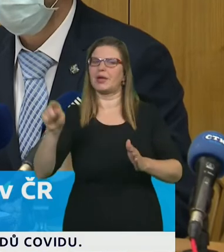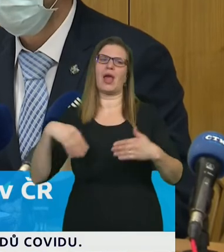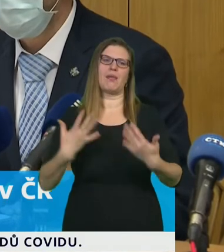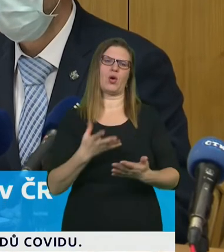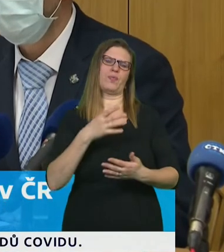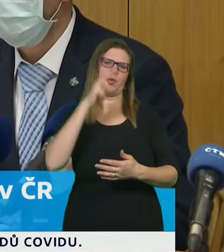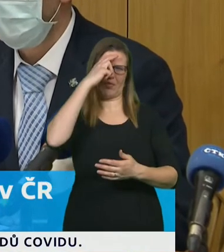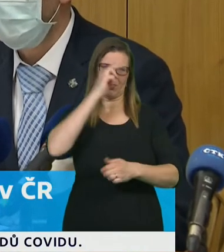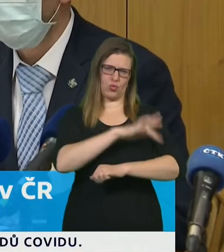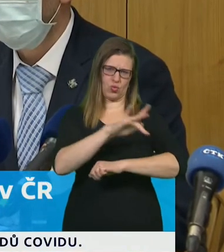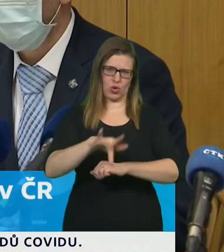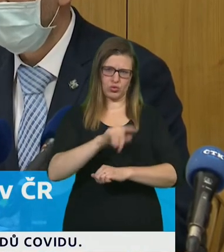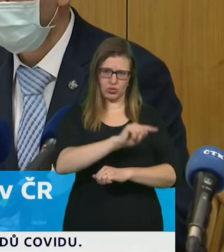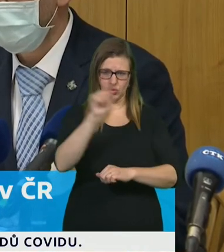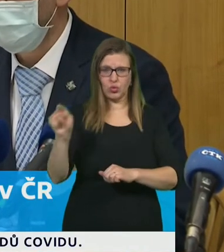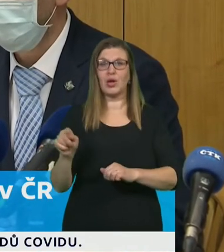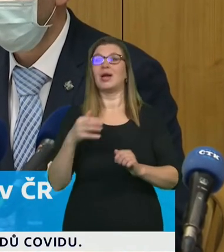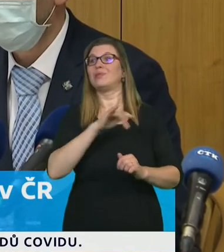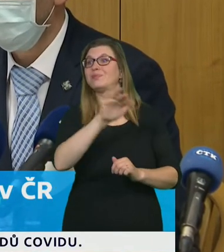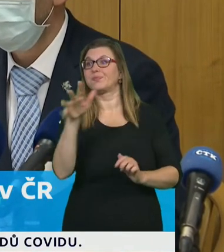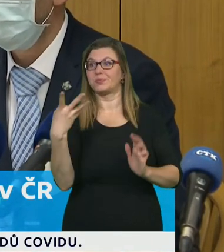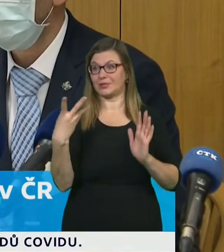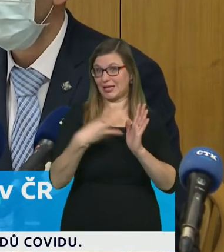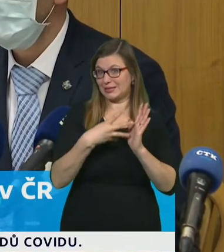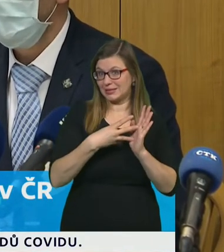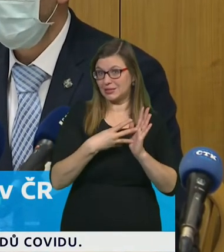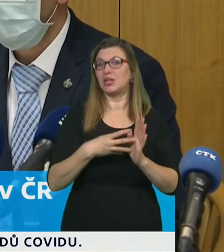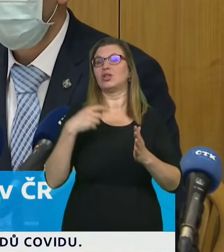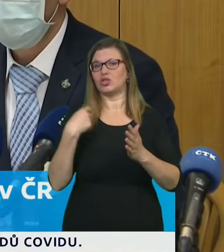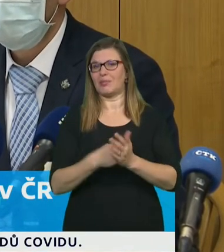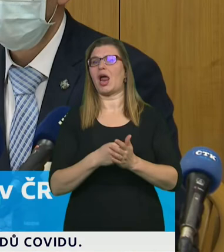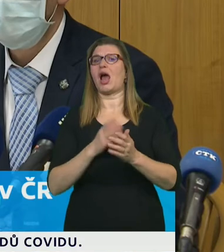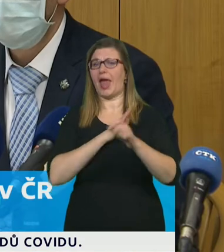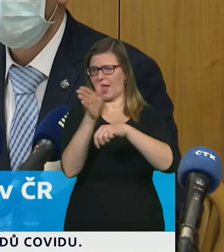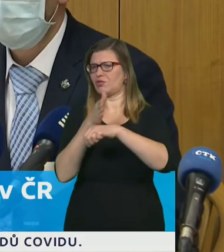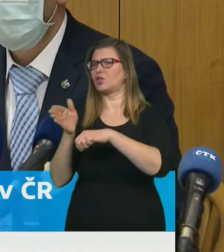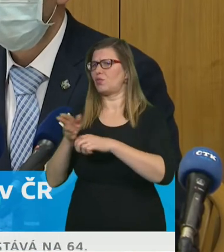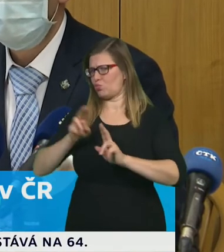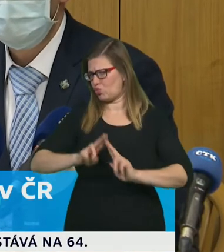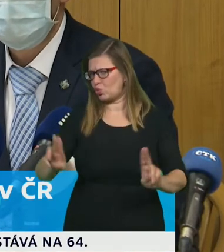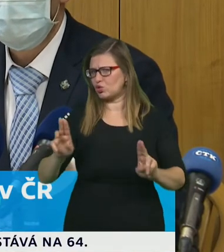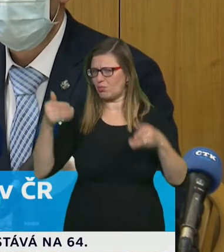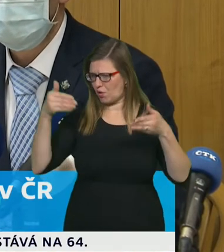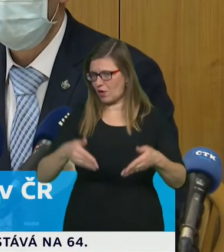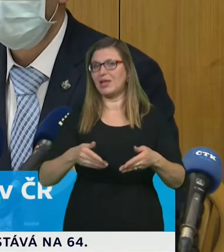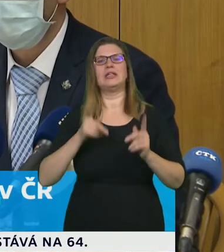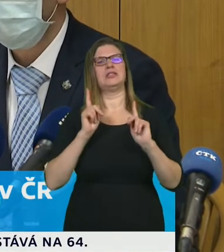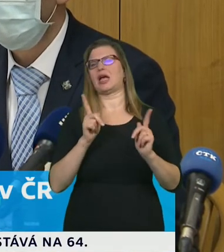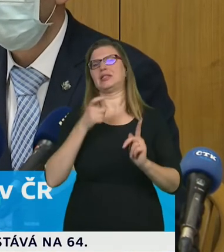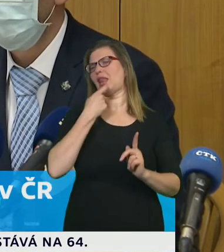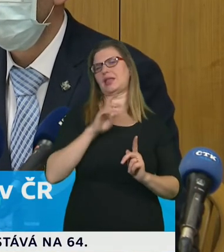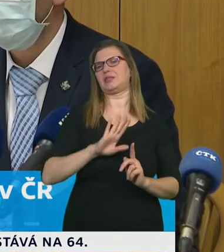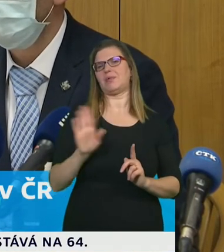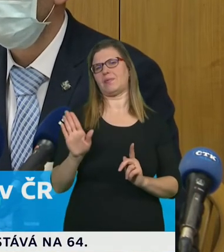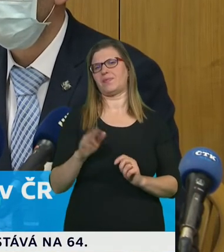požadovat zákaz návštěv v těchto domovech ale při dodržení té metodiky tak jak je nastavená to znamená